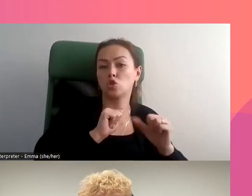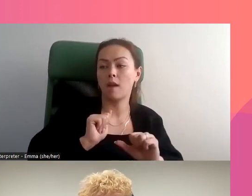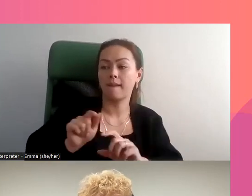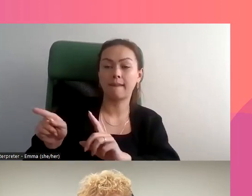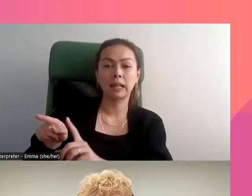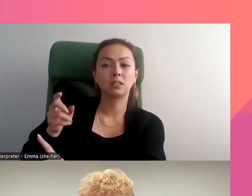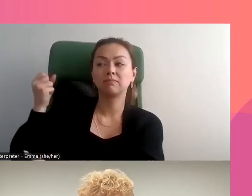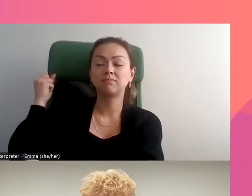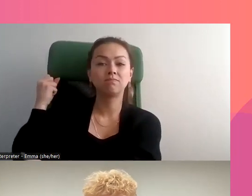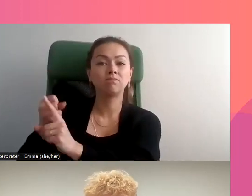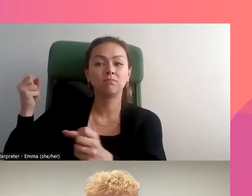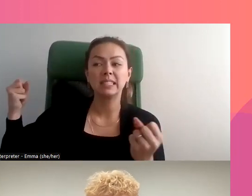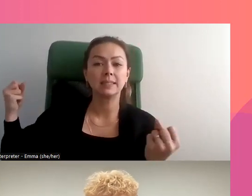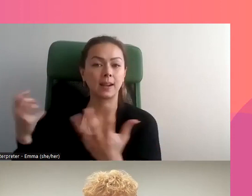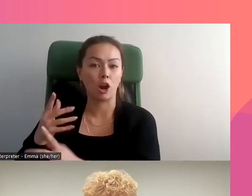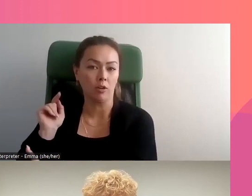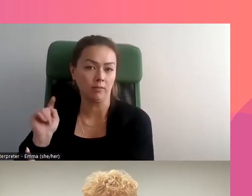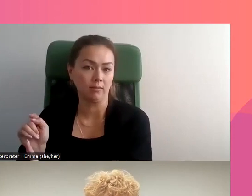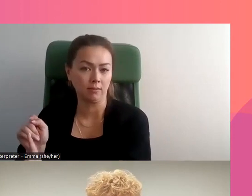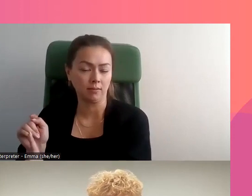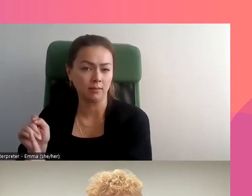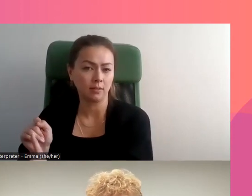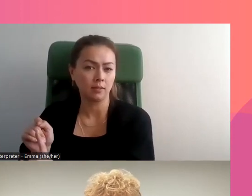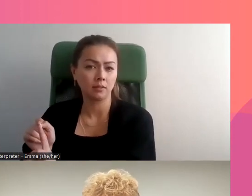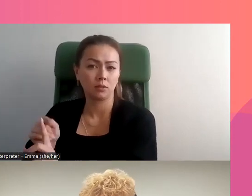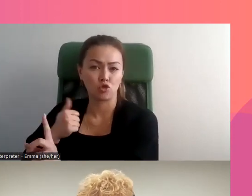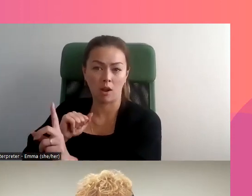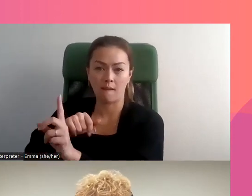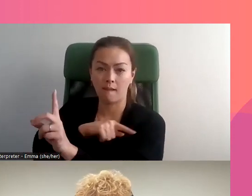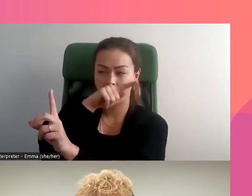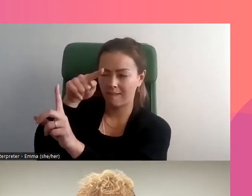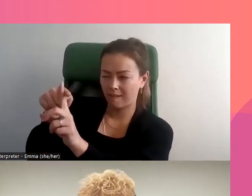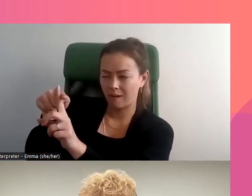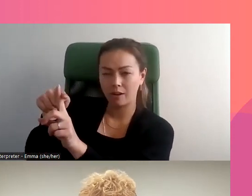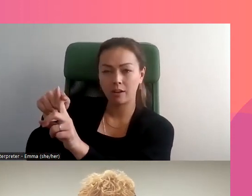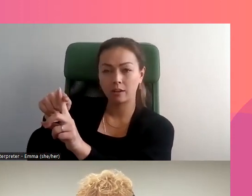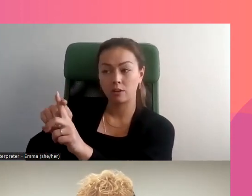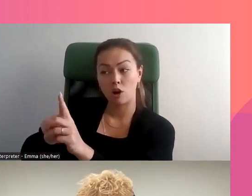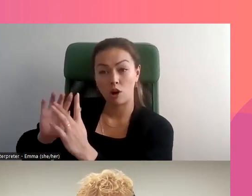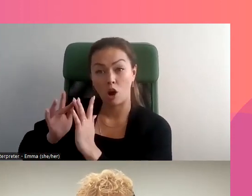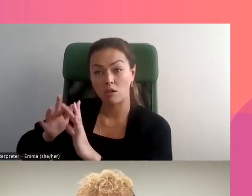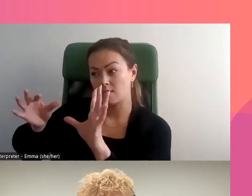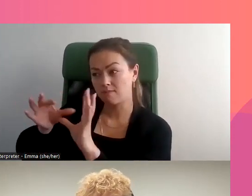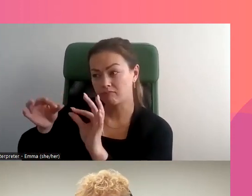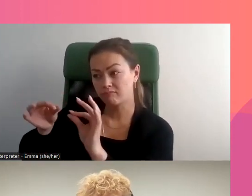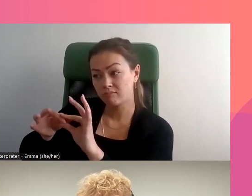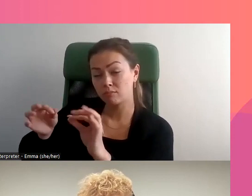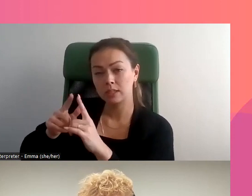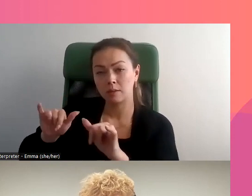C de faire peur à quelqu'un en étant auteur de mes faits.